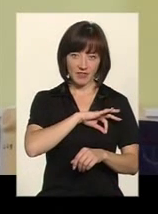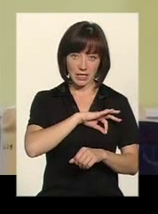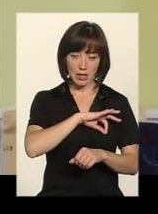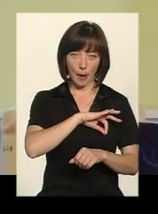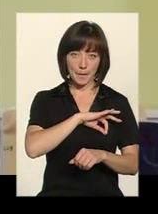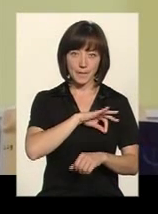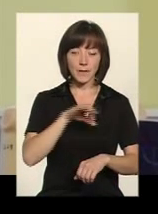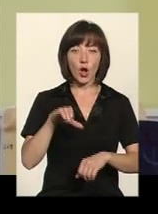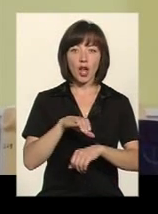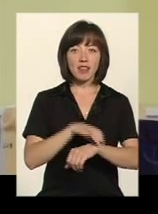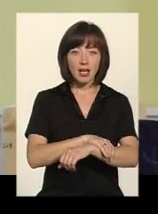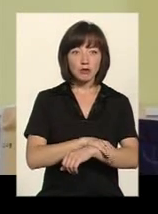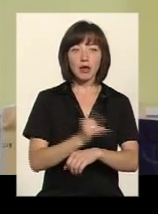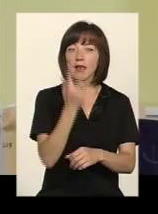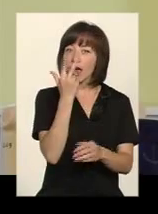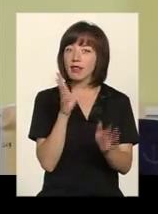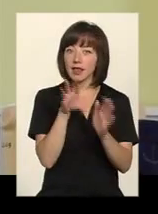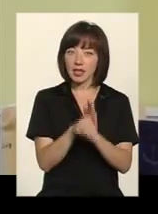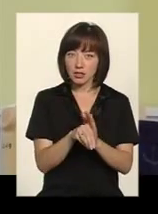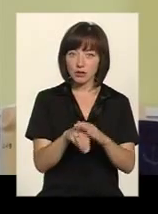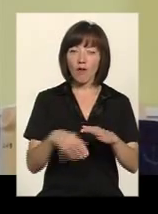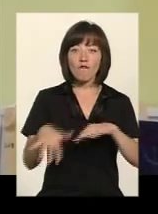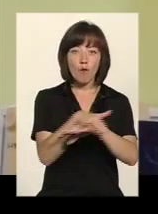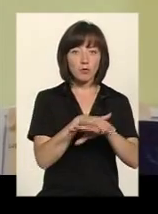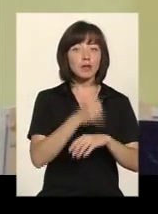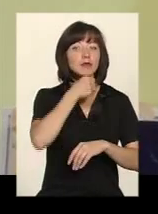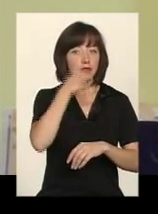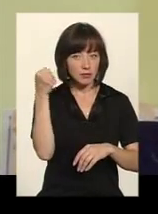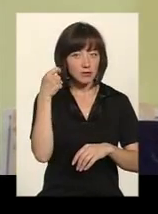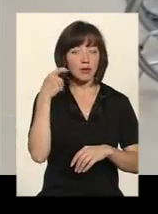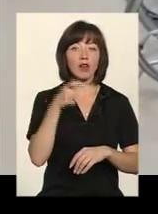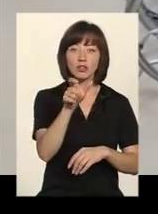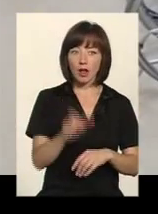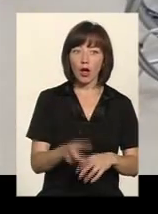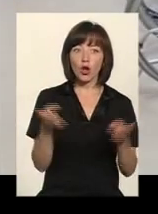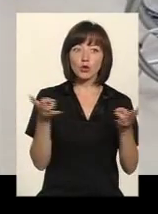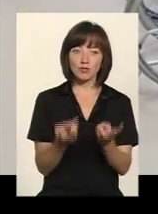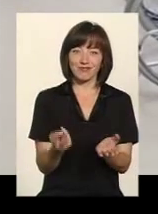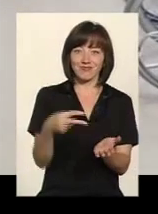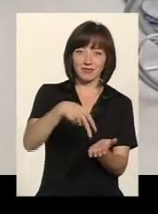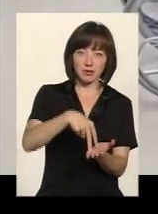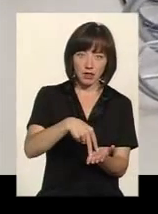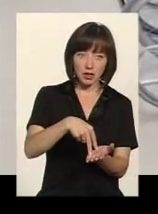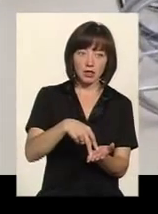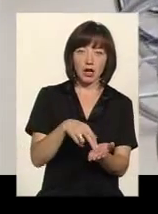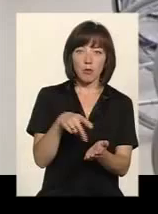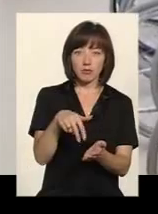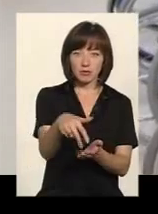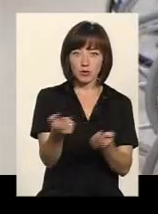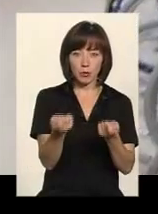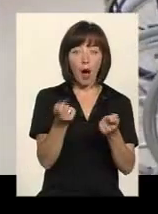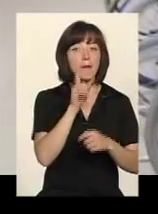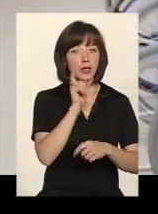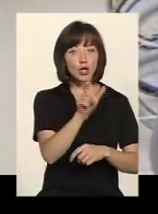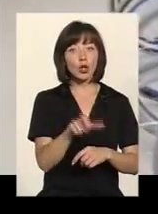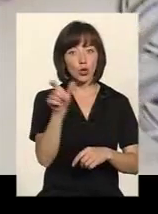і затем інтегруватися в обществі. Тому що, якщо пожилій чоловік, йому потрібен протез тільки для того, щоб поднятися на ноги і зробити пару шагів, то